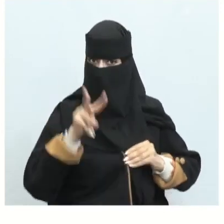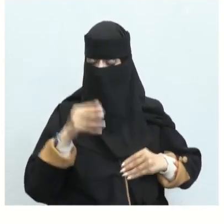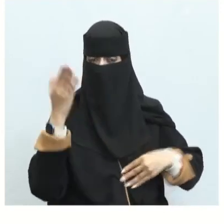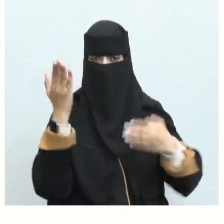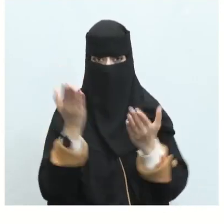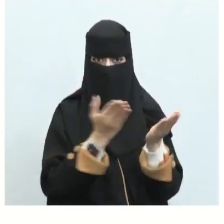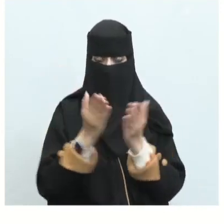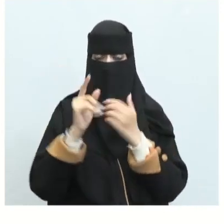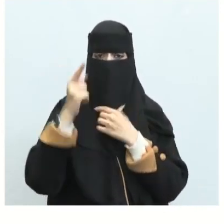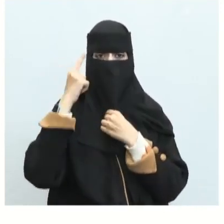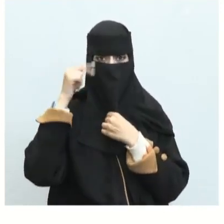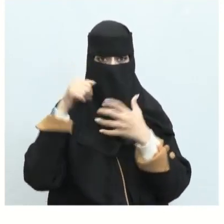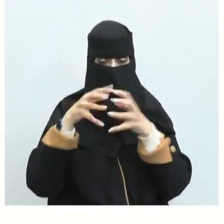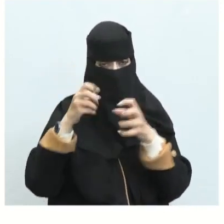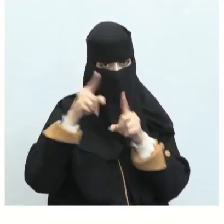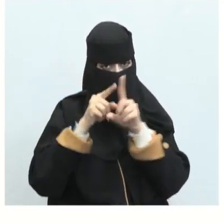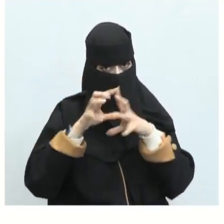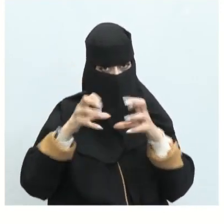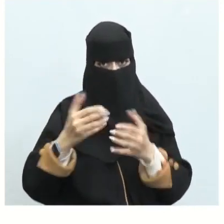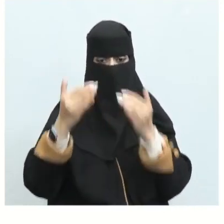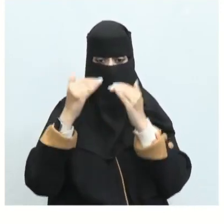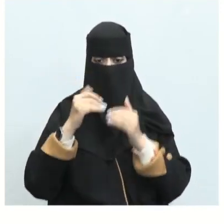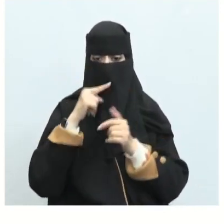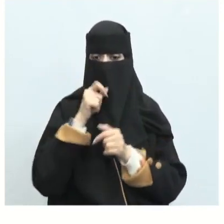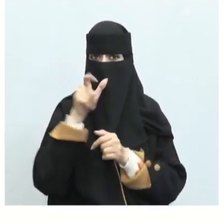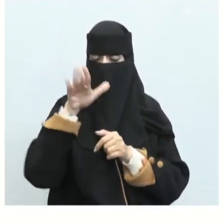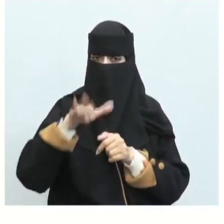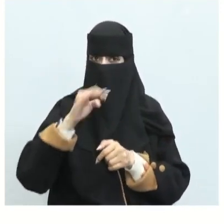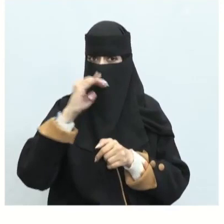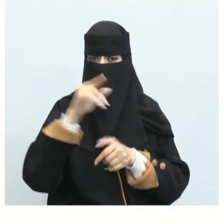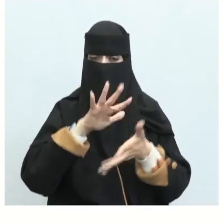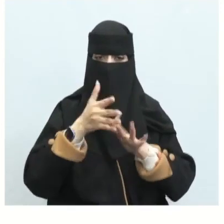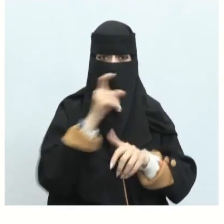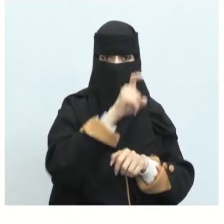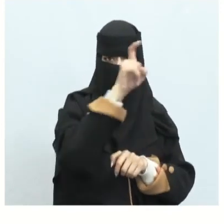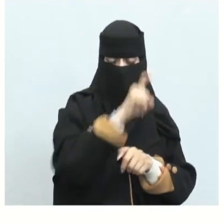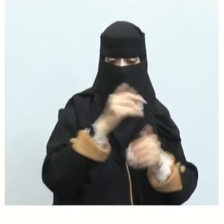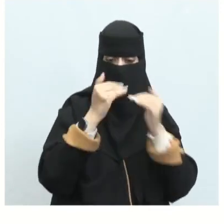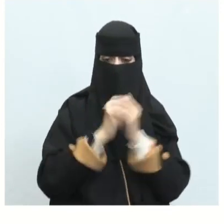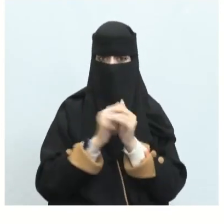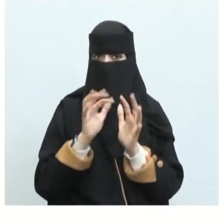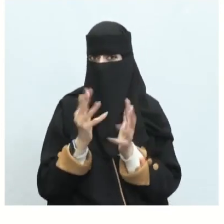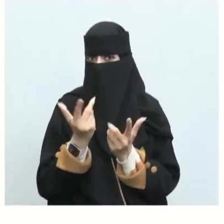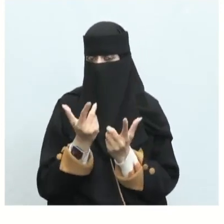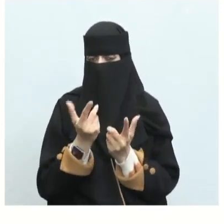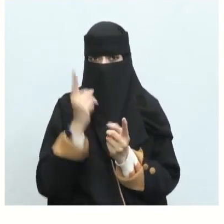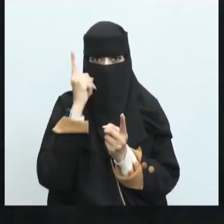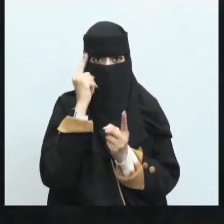بعض المفردات شرحناها ثم سنذكر شفهيا عن بعض الأسئلة ماذا تعرفوا عن خنسة